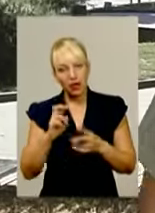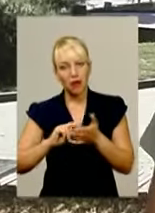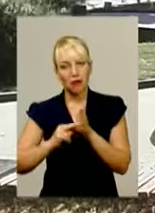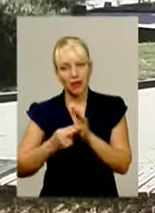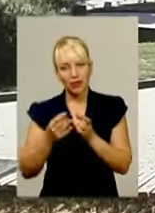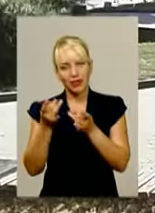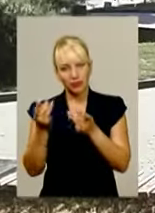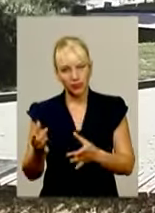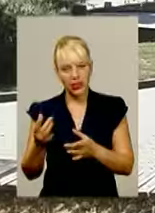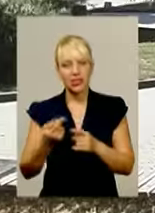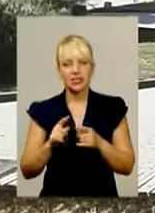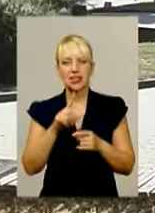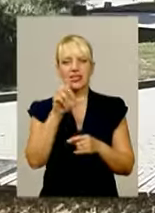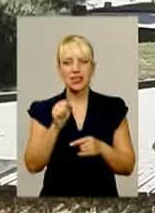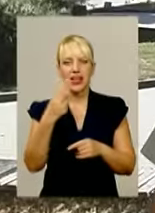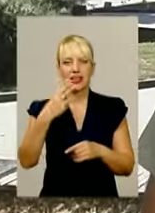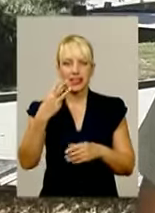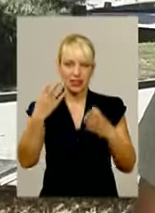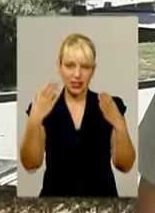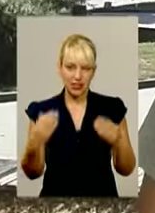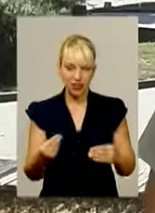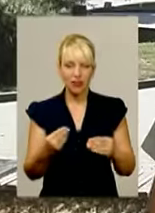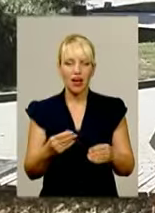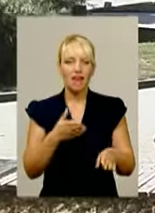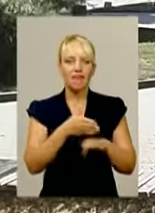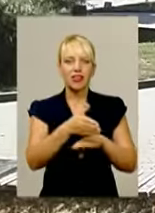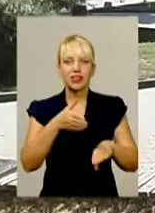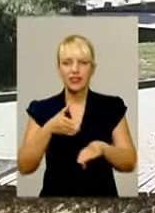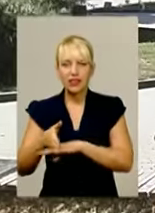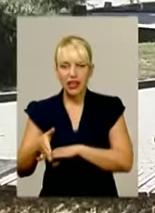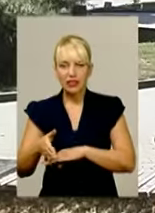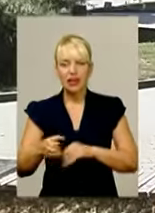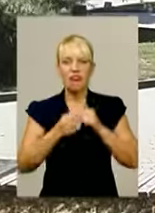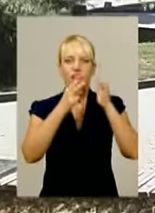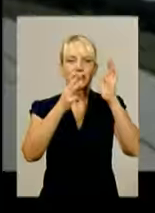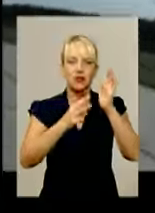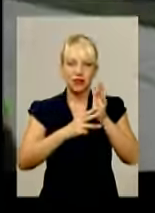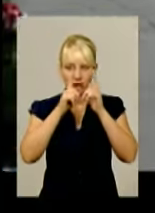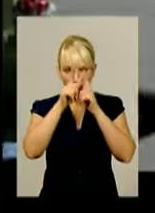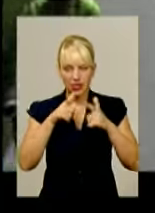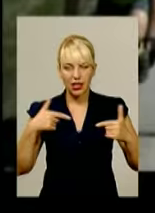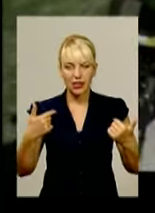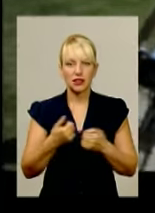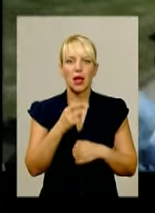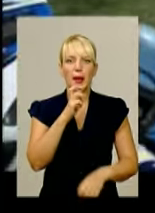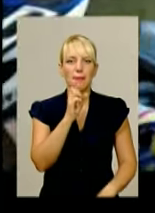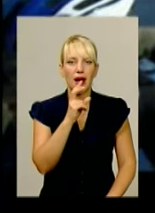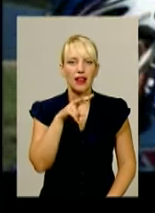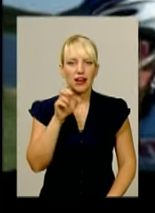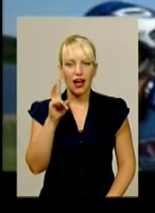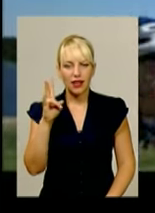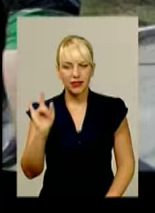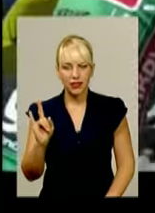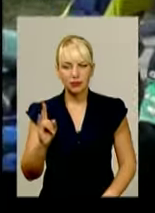за 30 днів відвідати 18 країн в Балканах. Серед найближчих цьогорічних планів